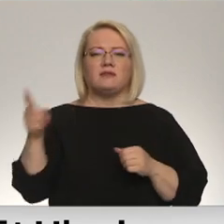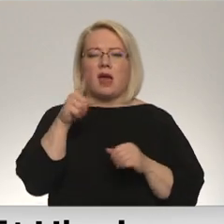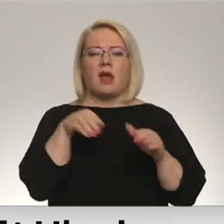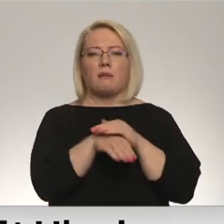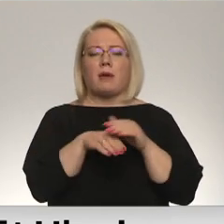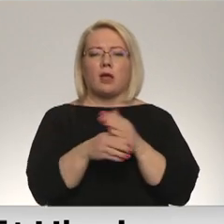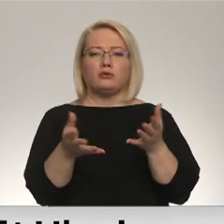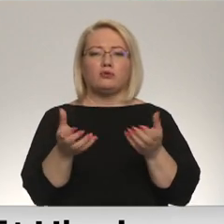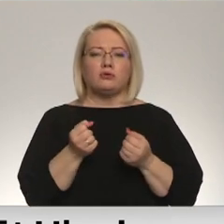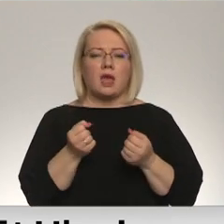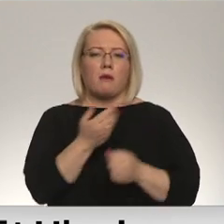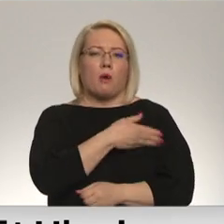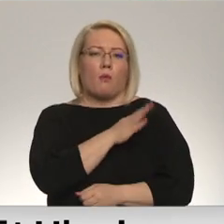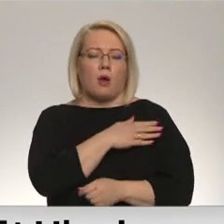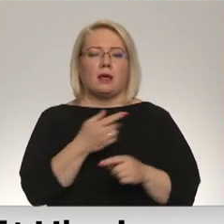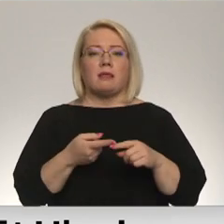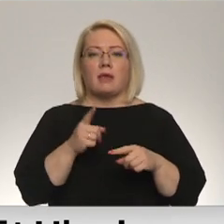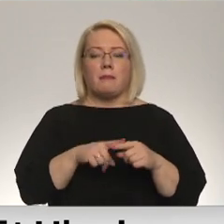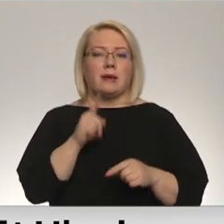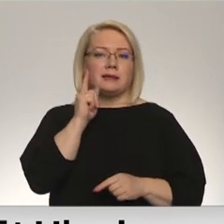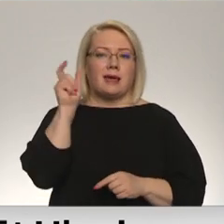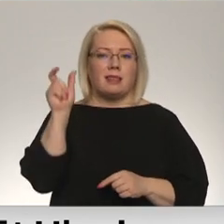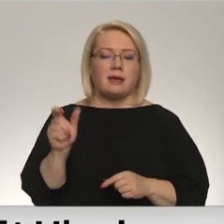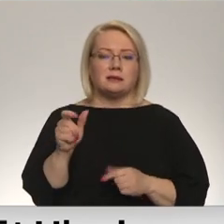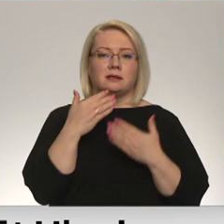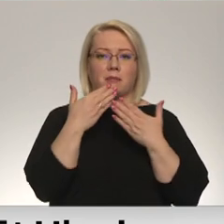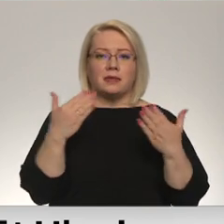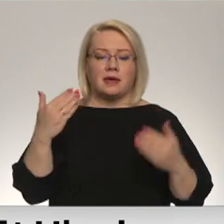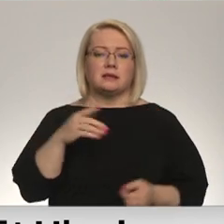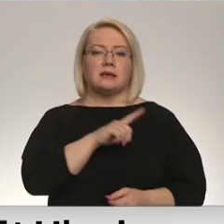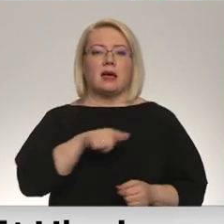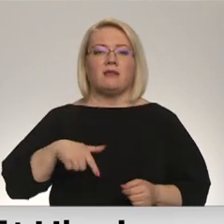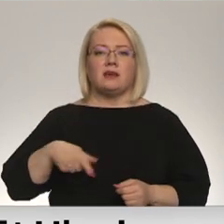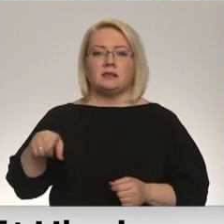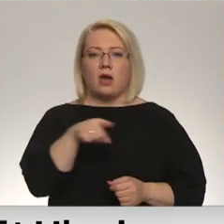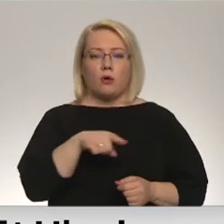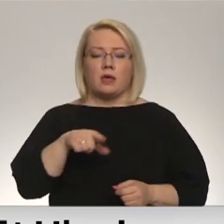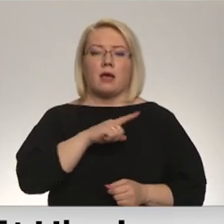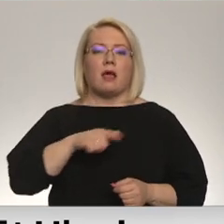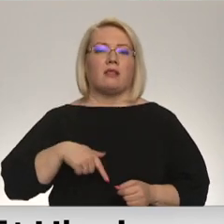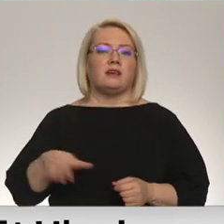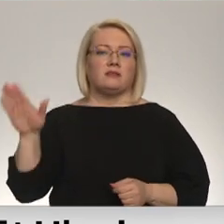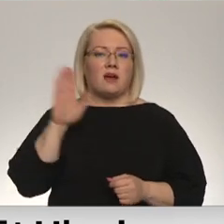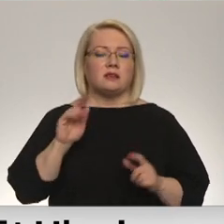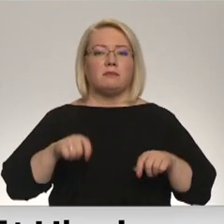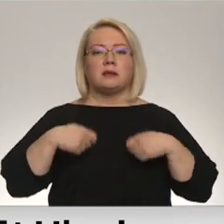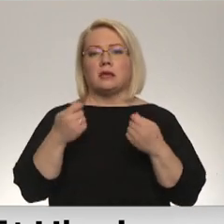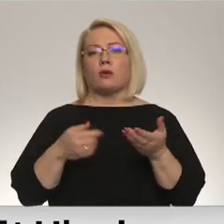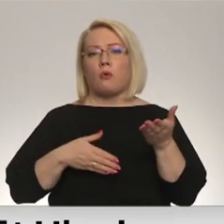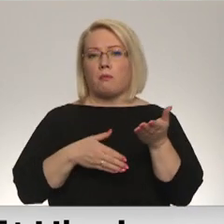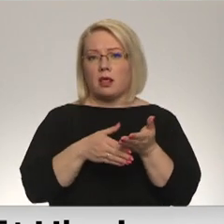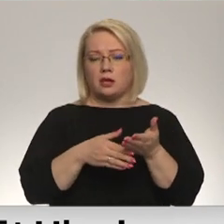Prezident Zelenskis tādēļ pateicās Latvijas tautai, Latvijas valstī par sniegto palīdzību,